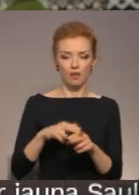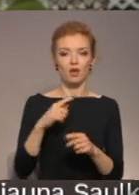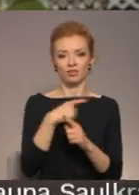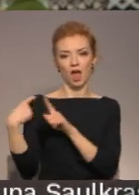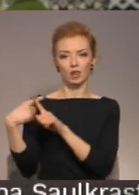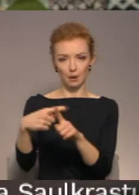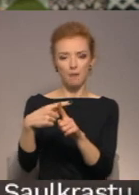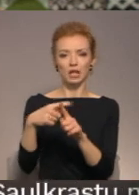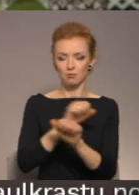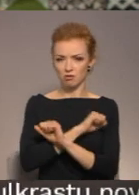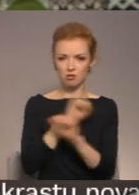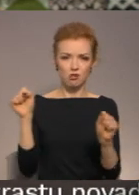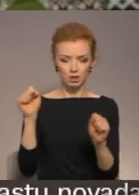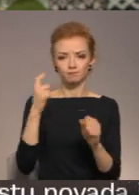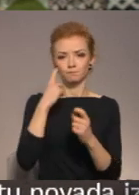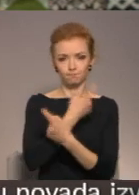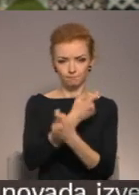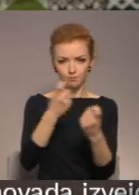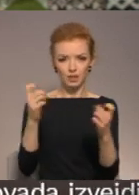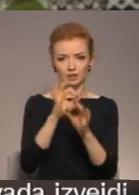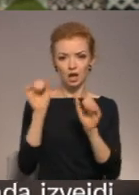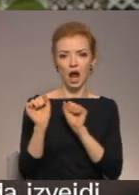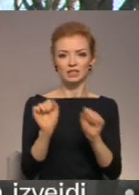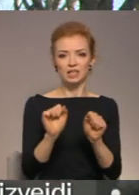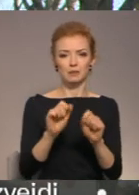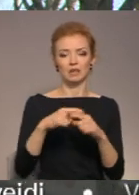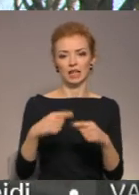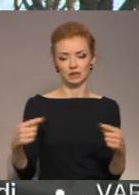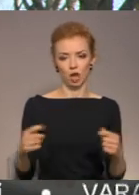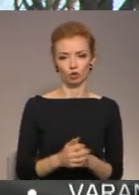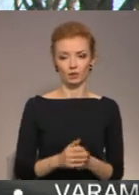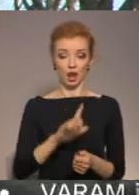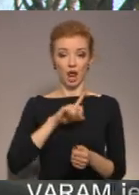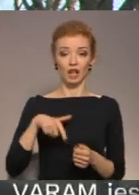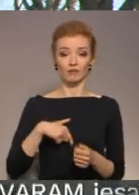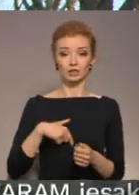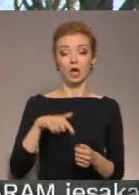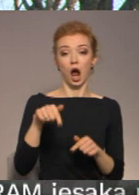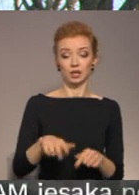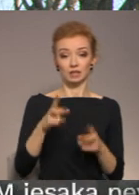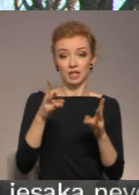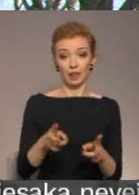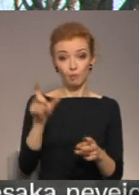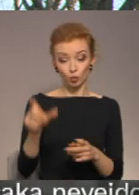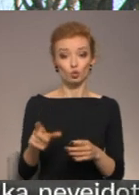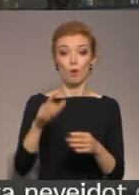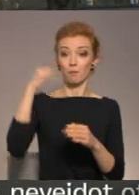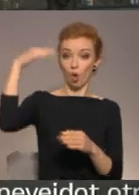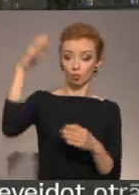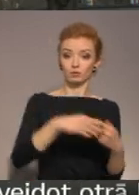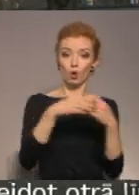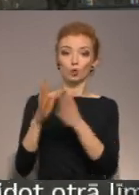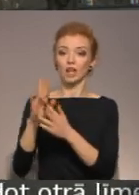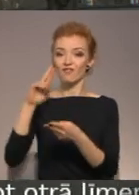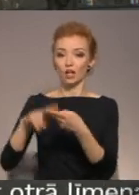reaģē ar to, ka mēs lietosim pastiprināt aizsardzības līdzekrus. Latvijā saslimušo pieaugušo vedīs uz infektoloģijas centru